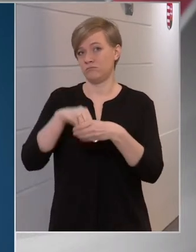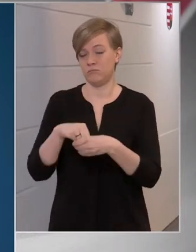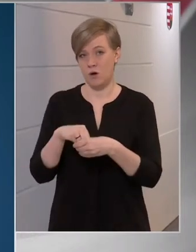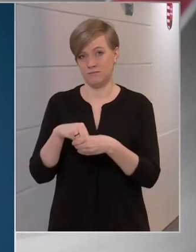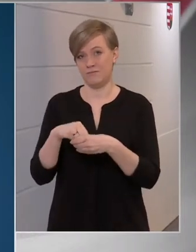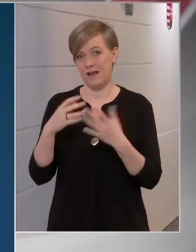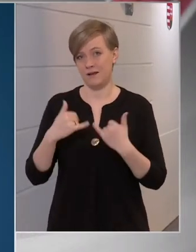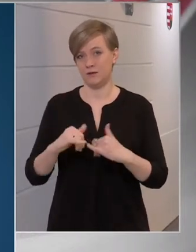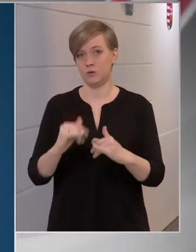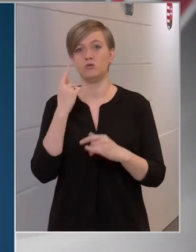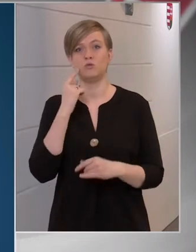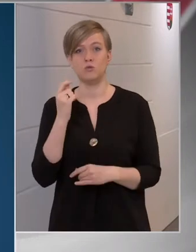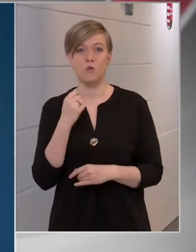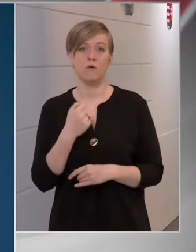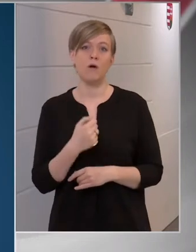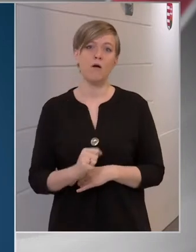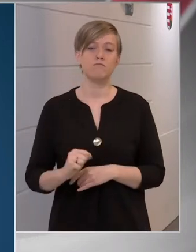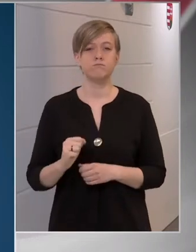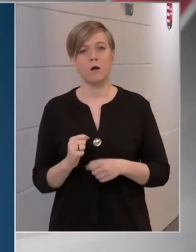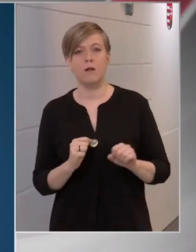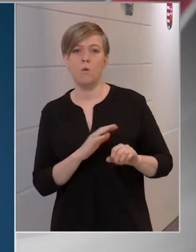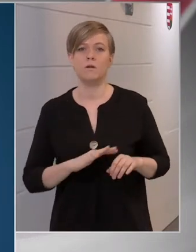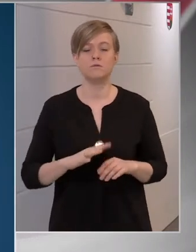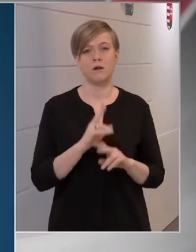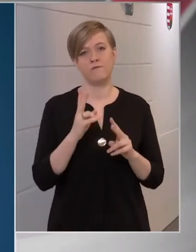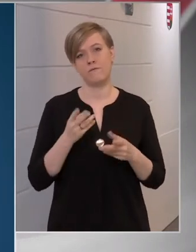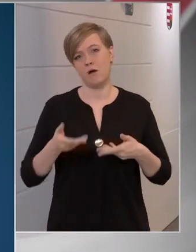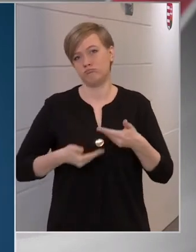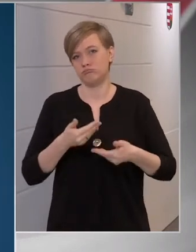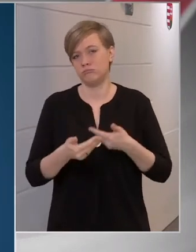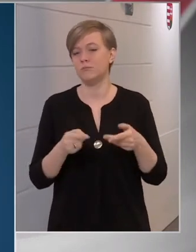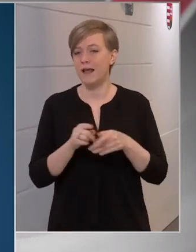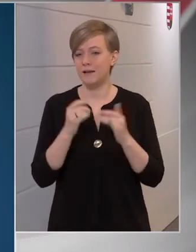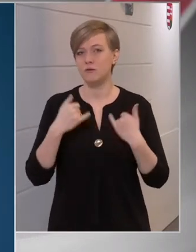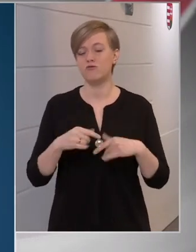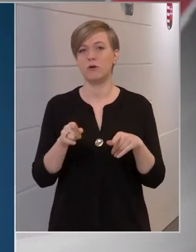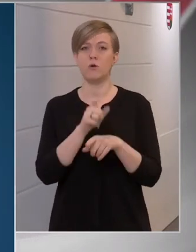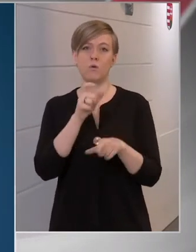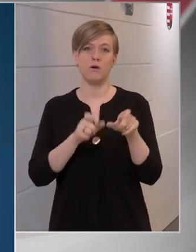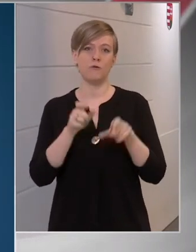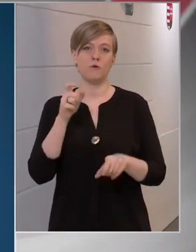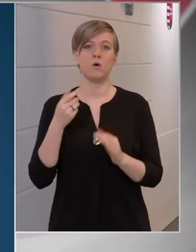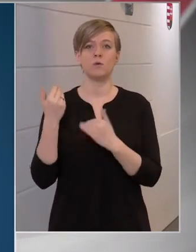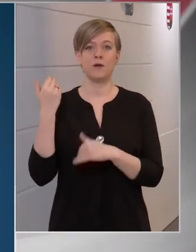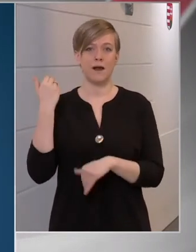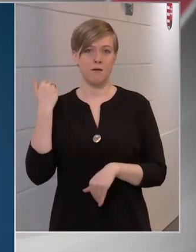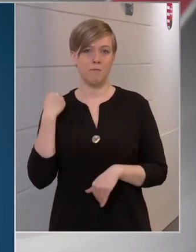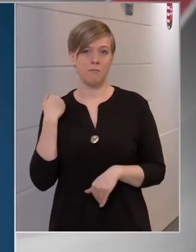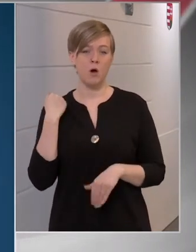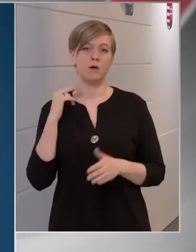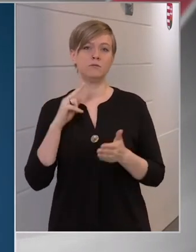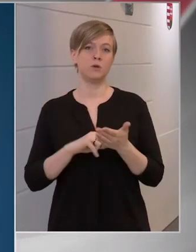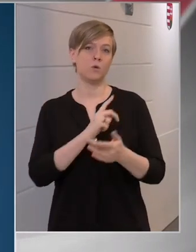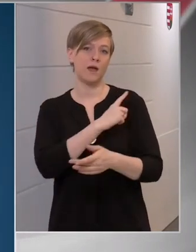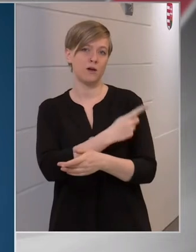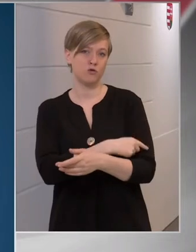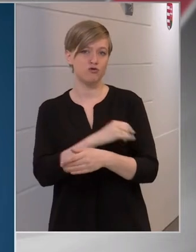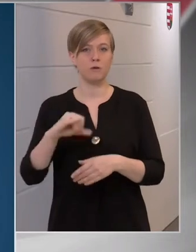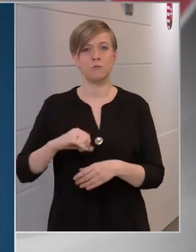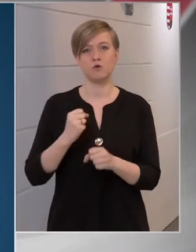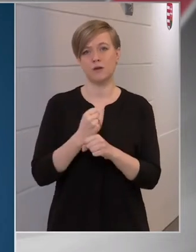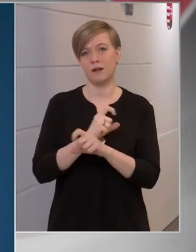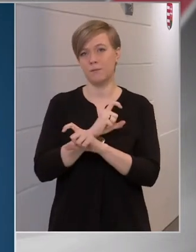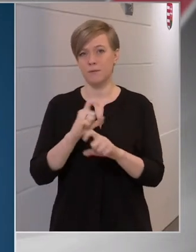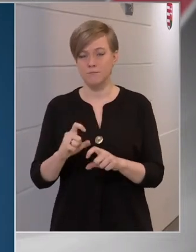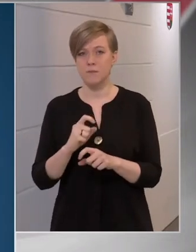Tudjuk, hogy a bal oldalon van hajlam arra, hogy elindítsanak olyanokat, őket korábban jogerősen bűncselekményért a